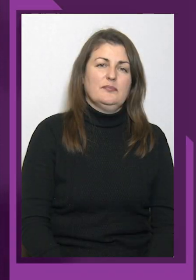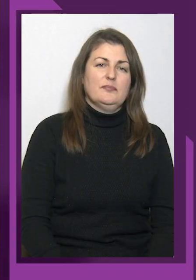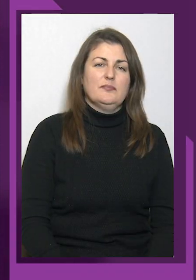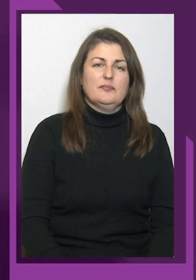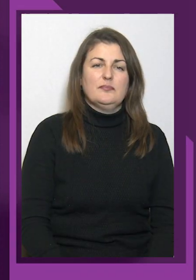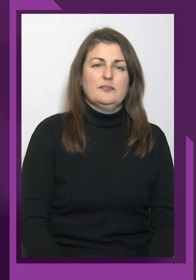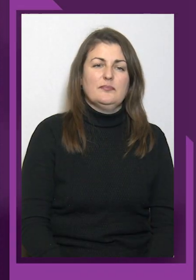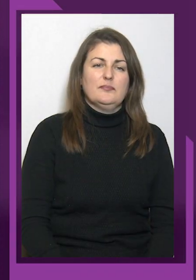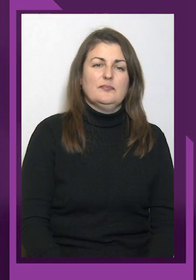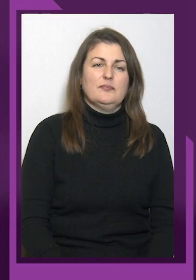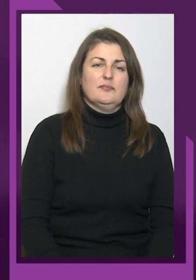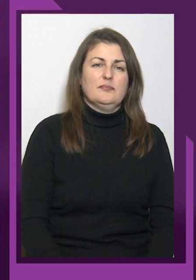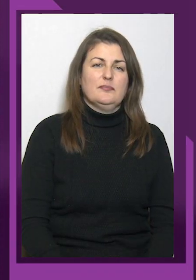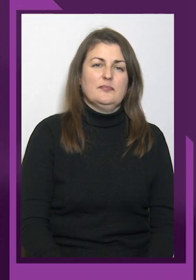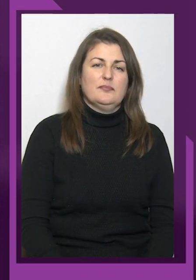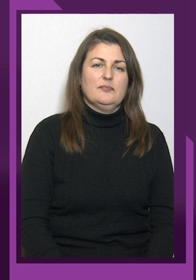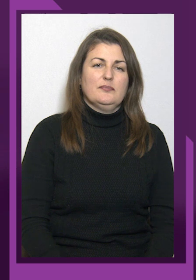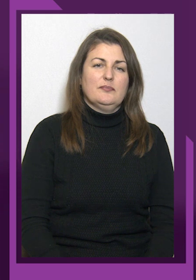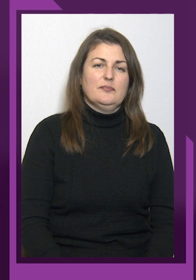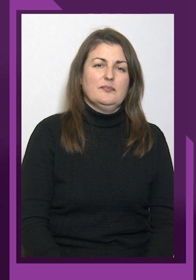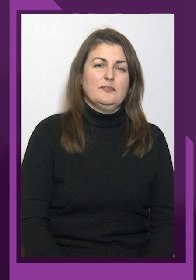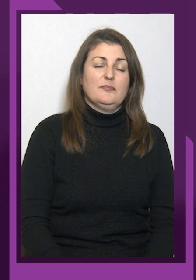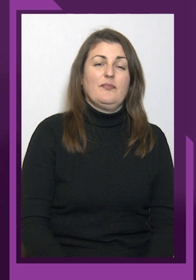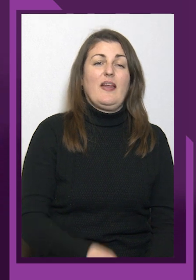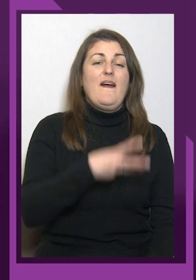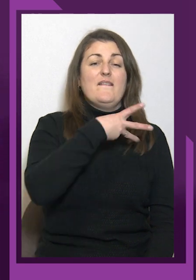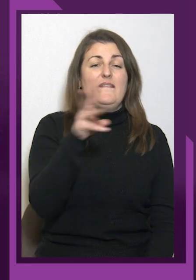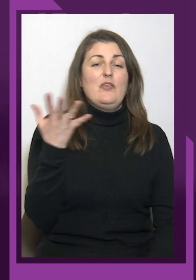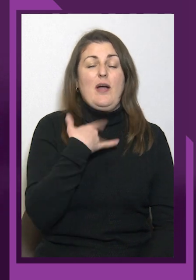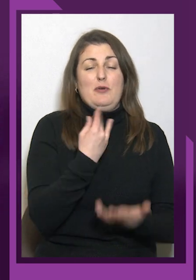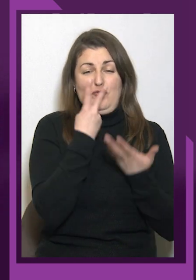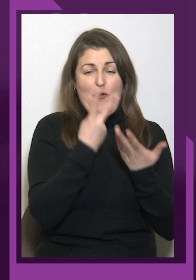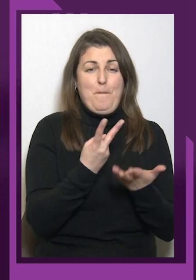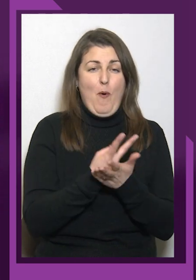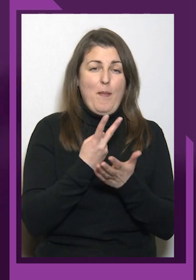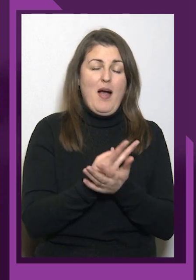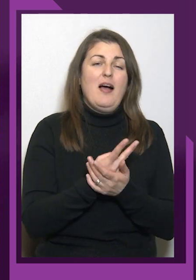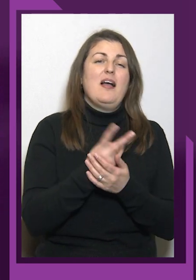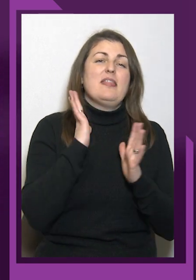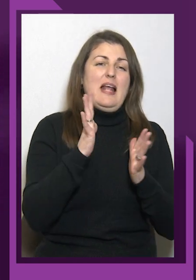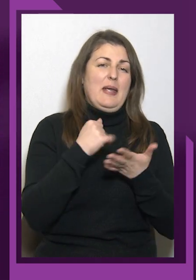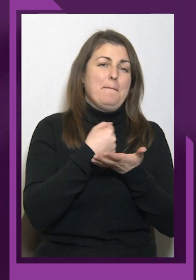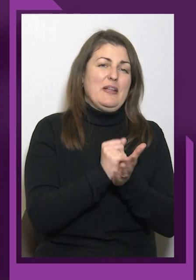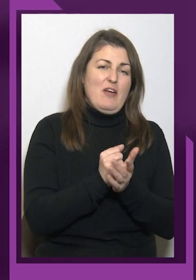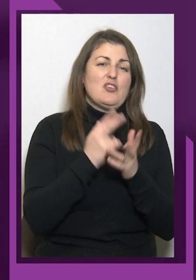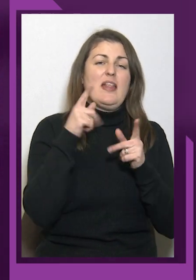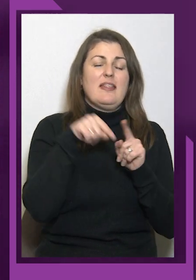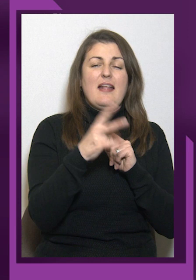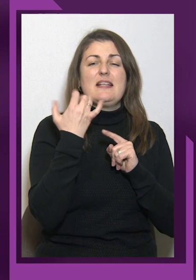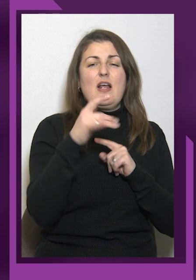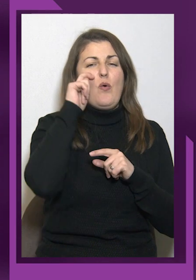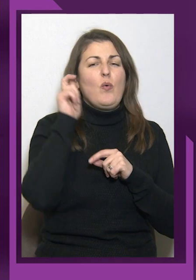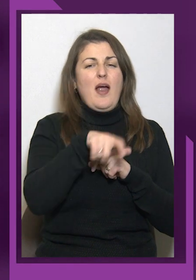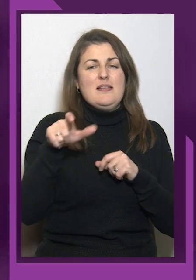Відео, яке ми щойно побачили, тільки підтверджуєте, наскільки українці сильні не тільки потужні м